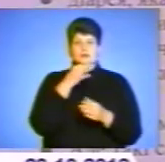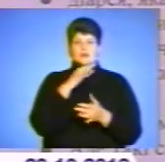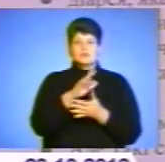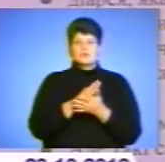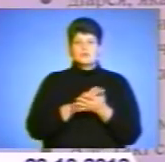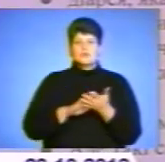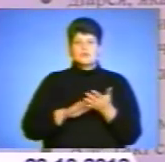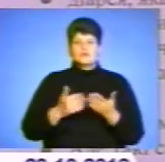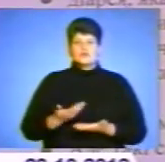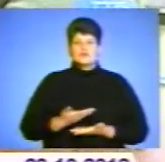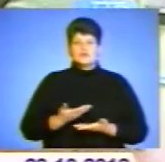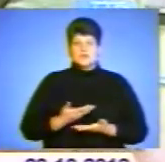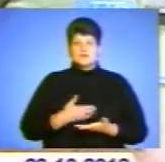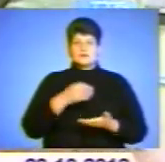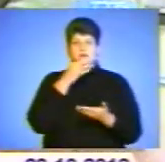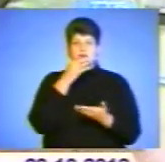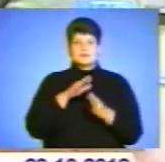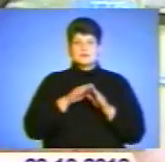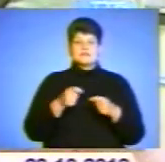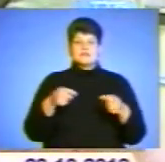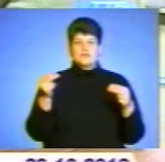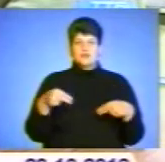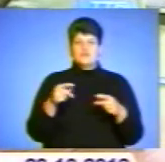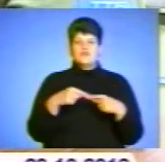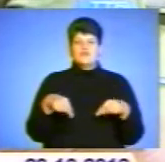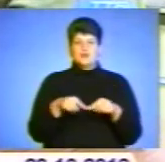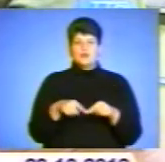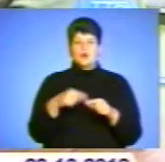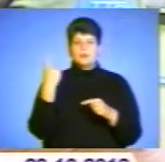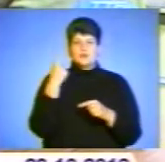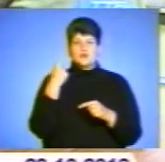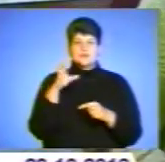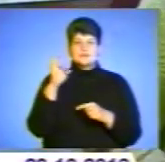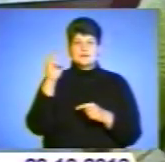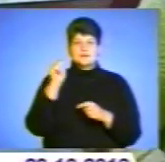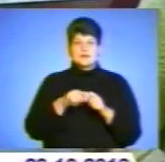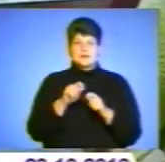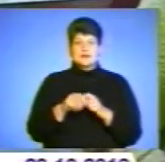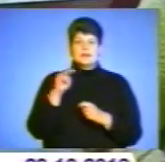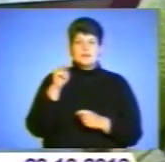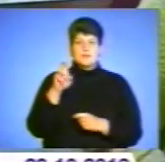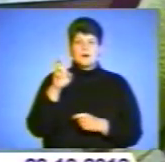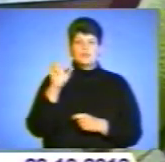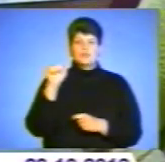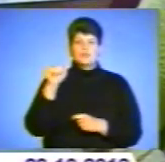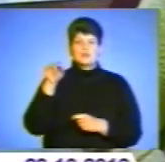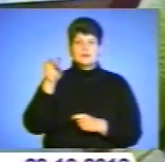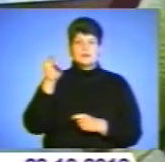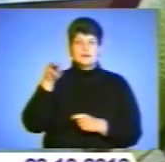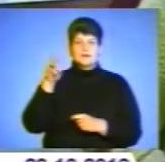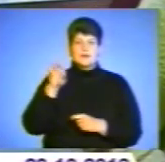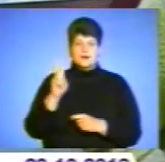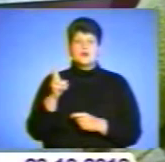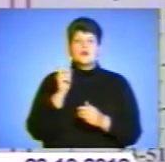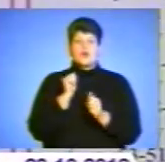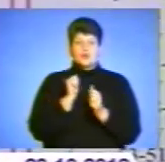Зауважила за відділом особливо небезпечних інфекцій обласної санепідемстанції Тамара Брутняк. Кожен повинен знати, як